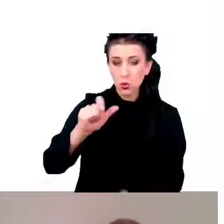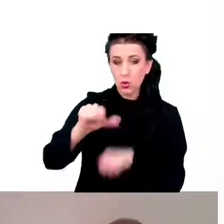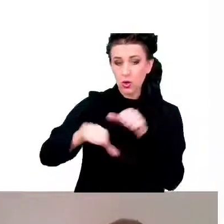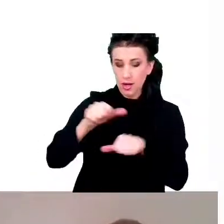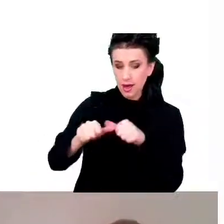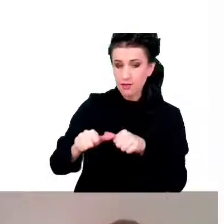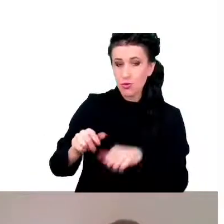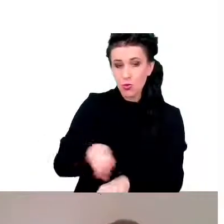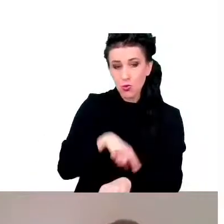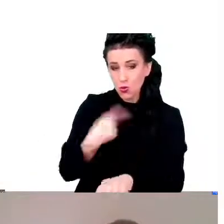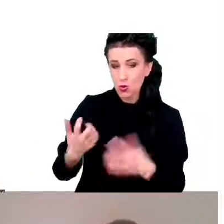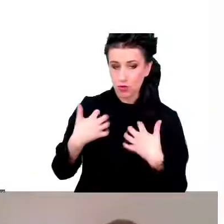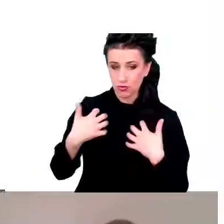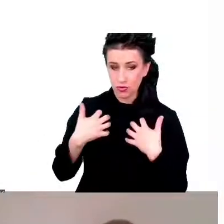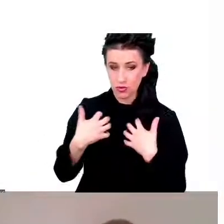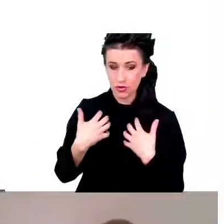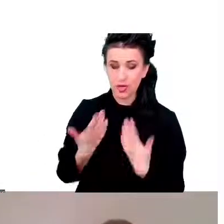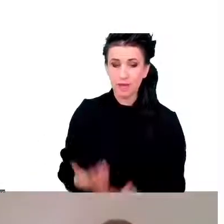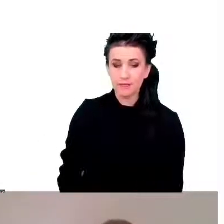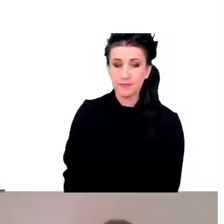tak jak Państwo widzą na tym wykresie,